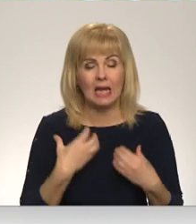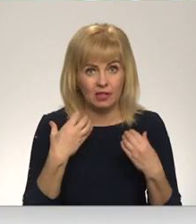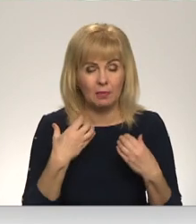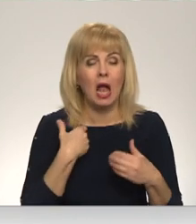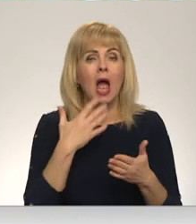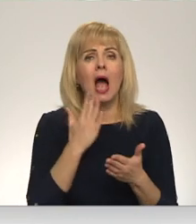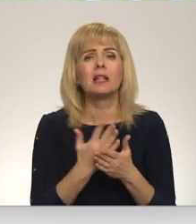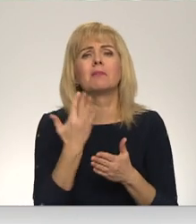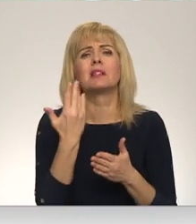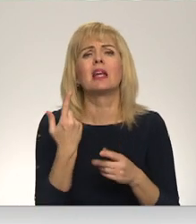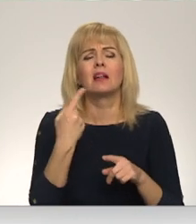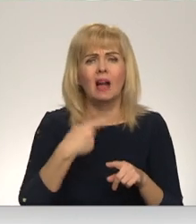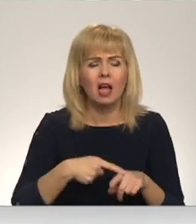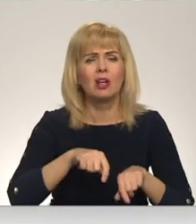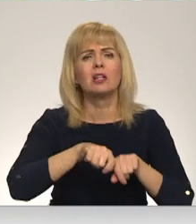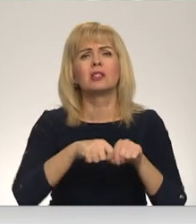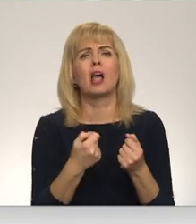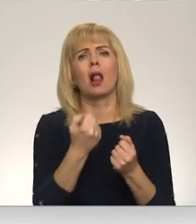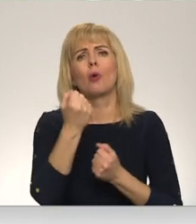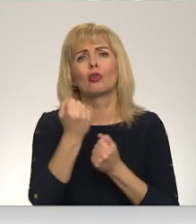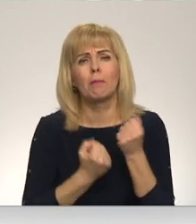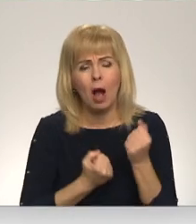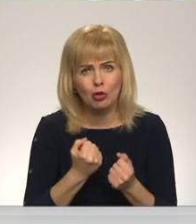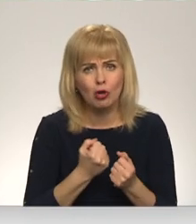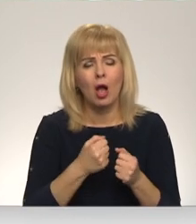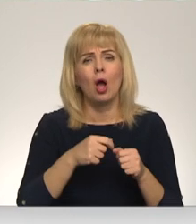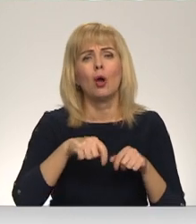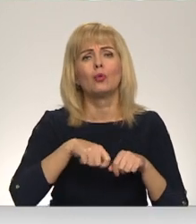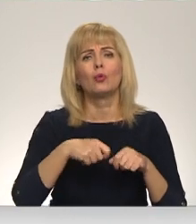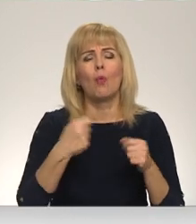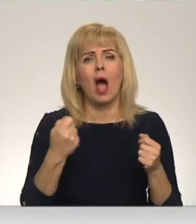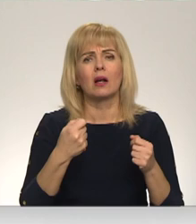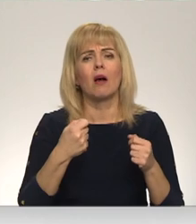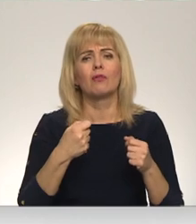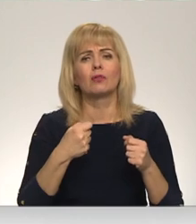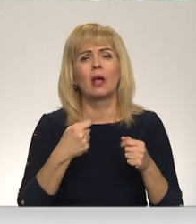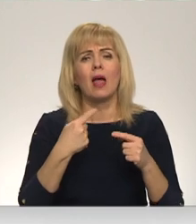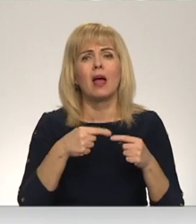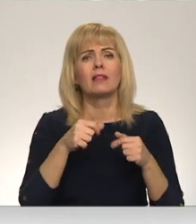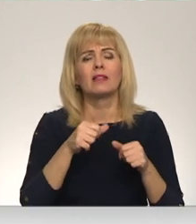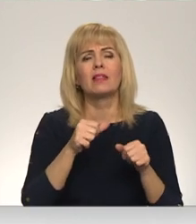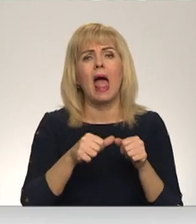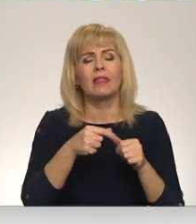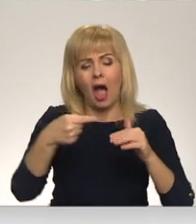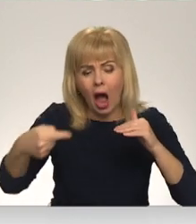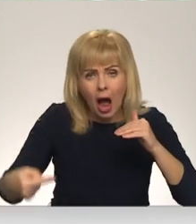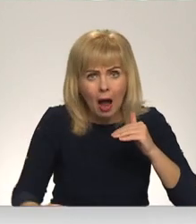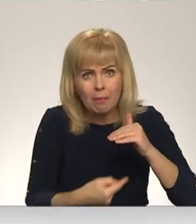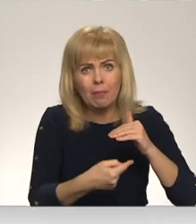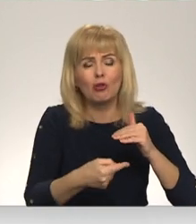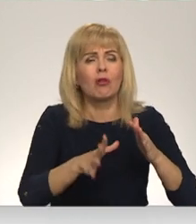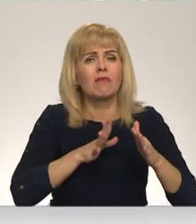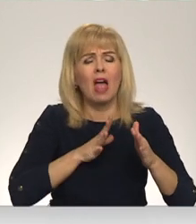Esam cikreizes salauzuši mašīnu un norāvuši dažādas detaļas apakšā salauzuši, jo ir